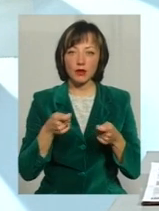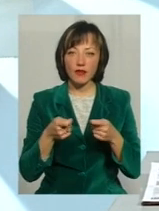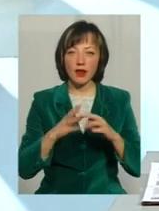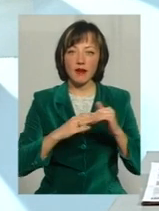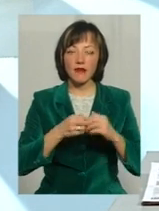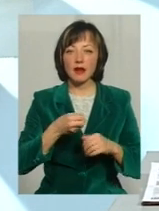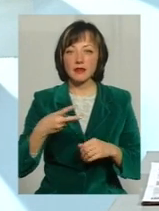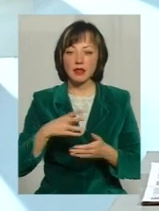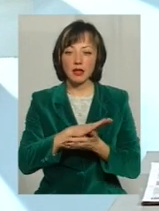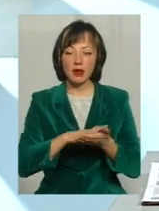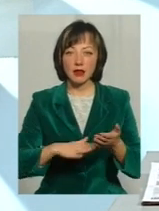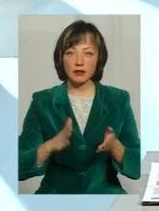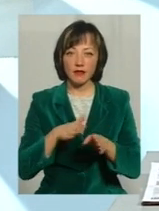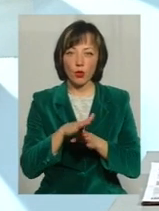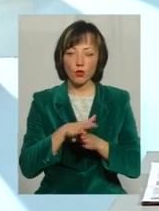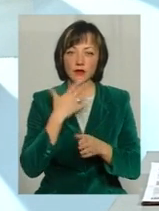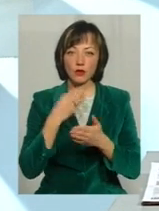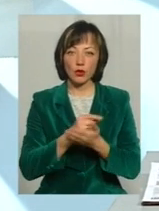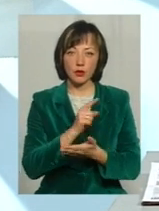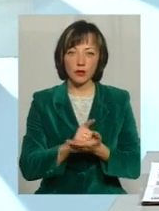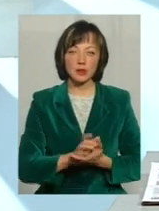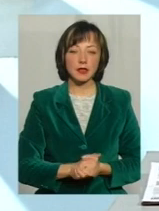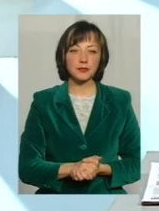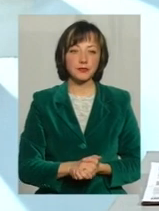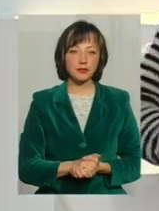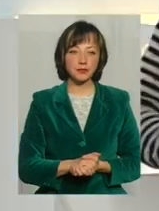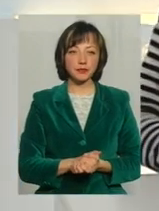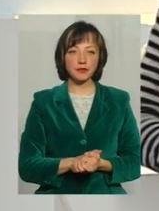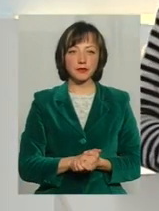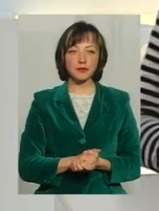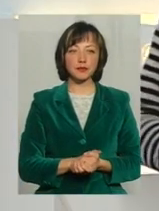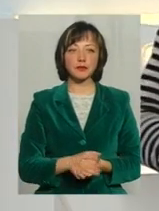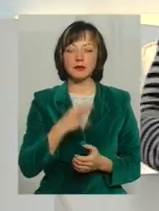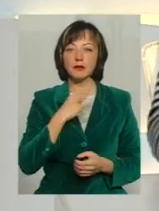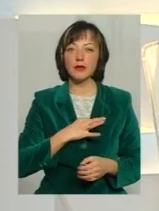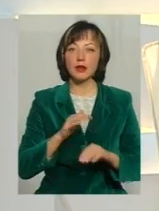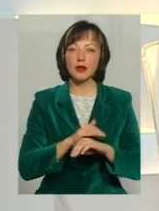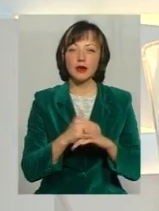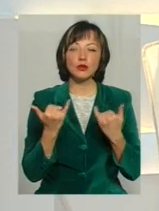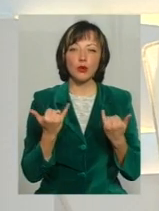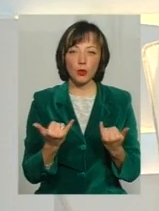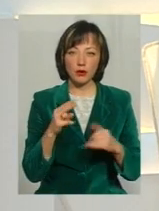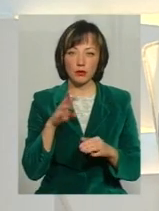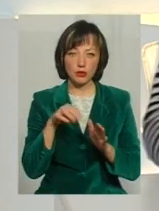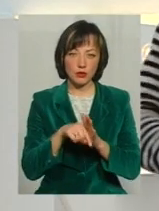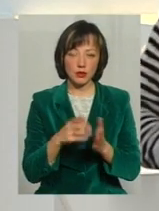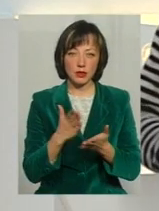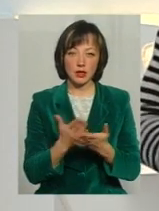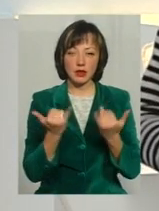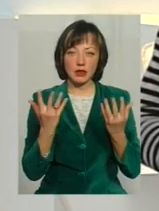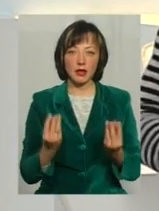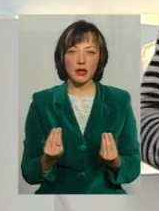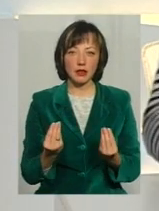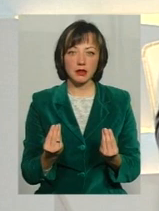далі продовжують виконувати свою роботу для людей Скажіть, будь ласка, сьогодні, по суті, день